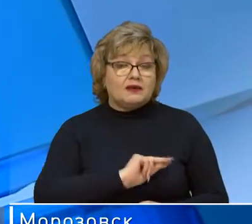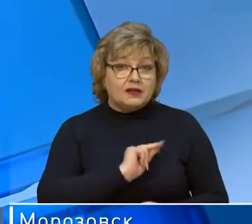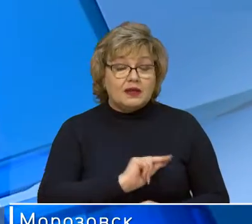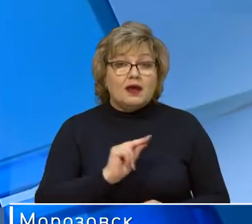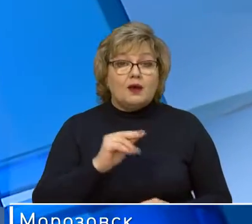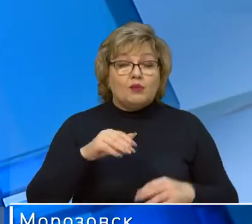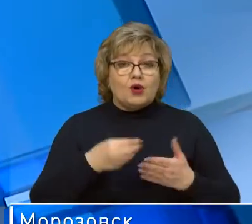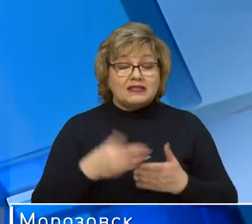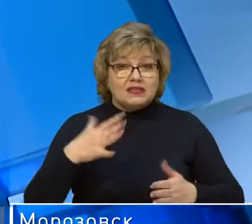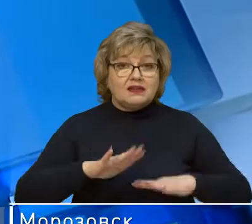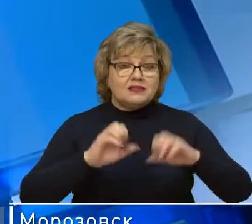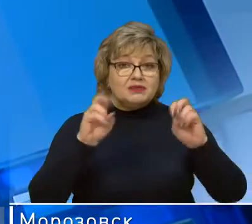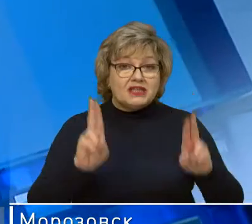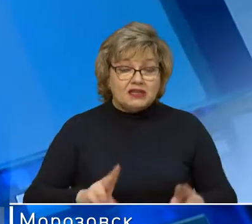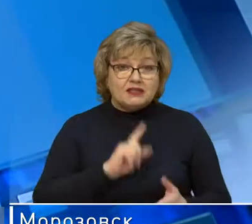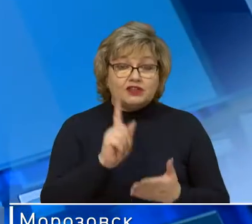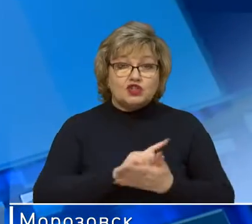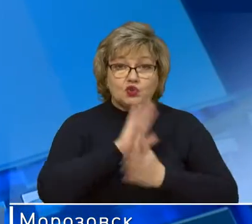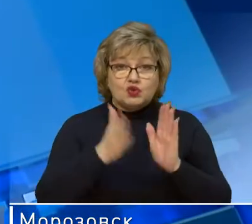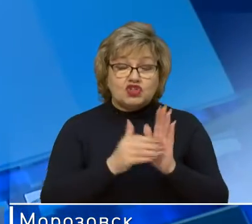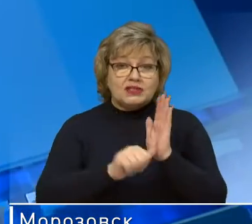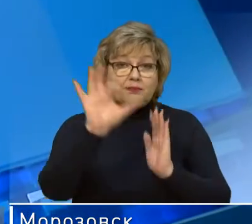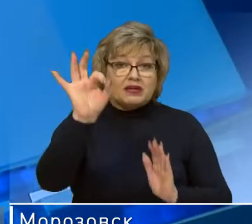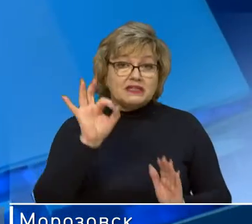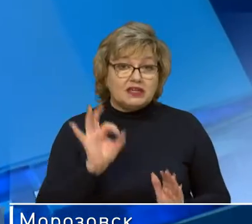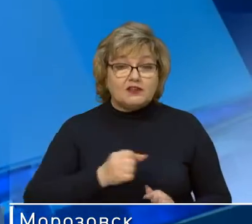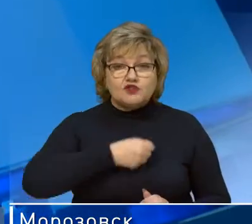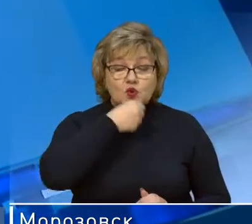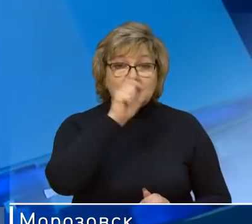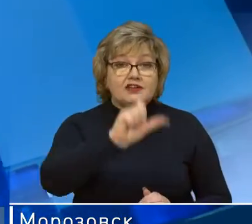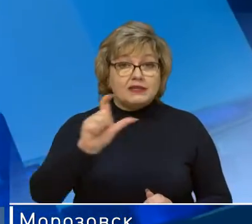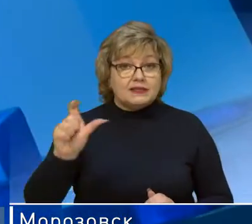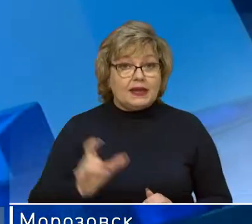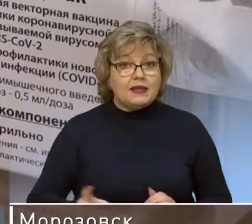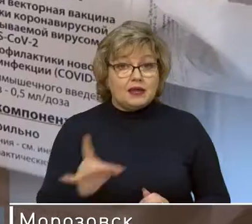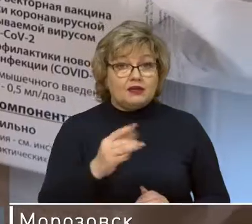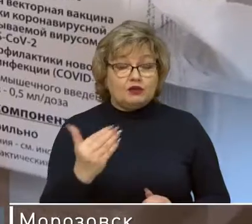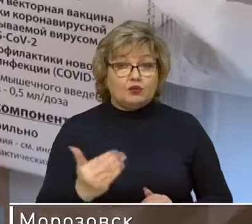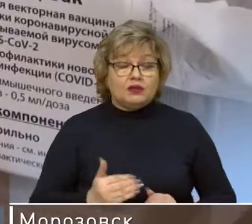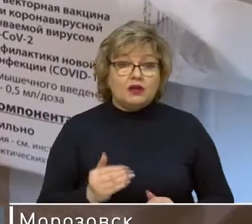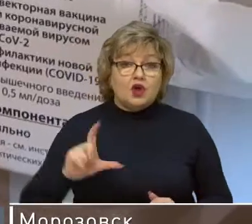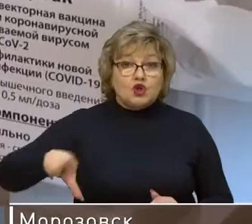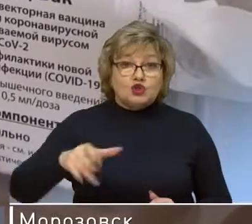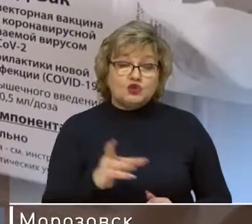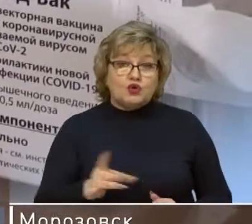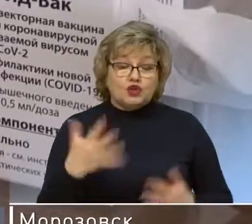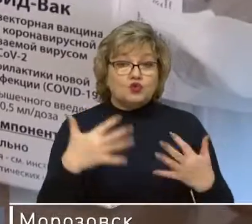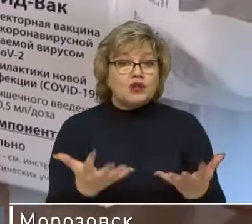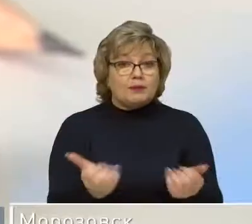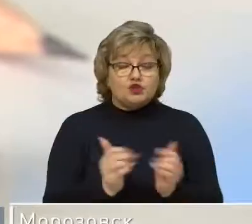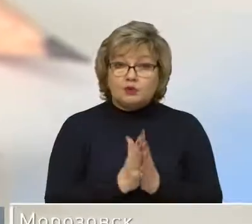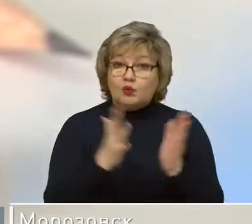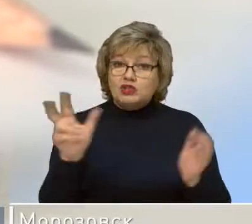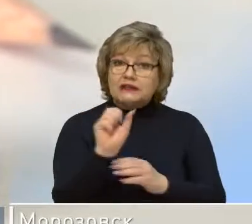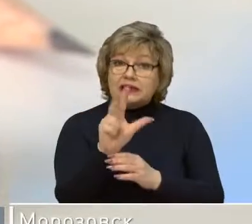специалистов, охват вакцинации должен составить 60% взрослого населения региона. Донской регион уже получил